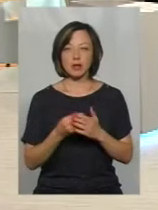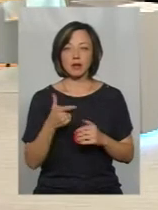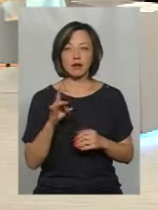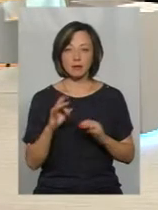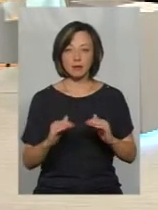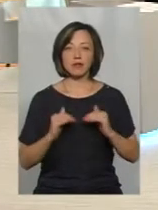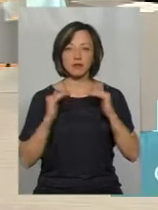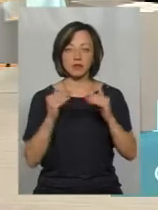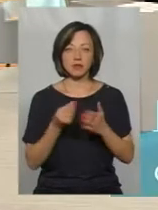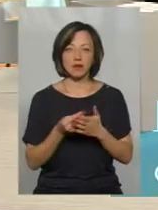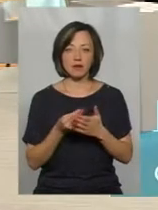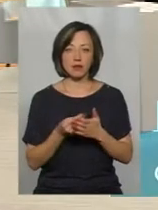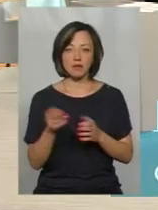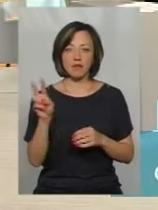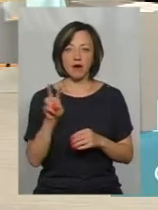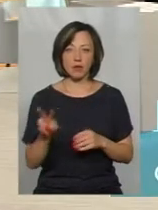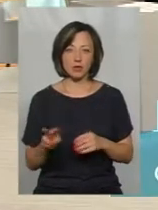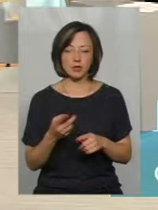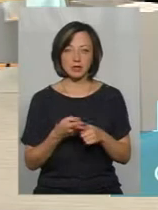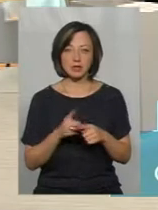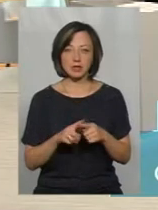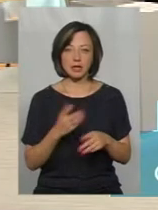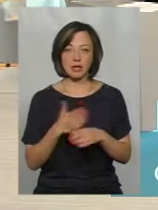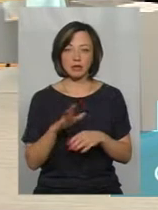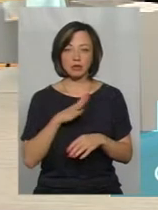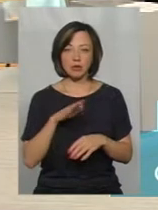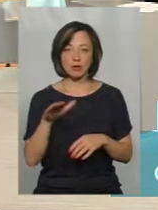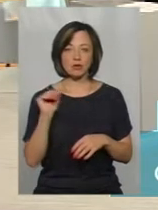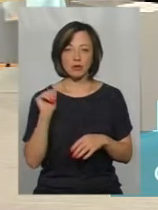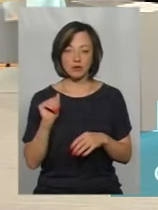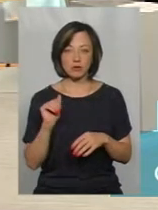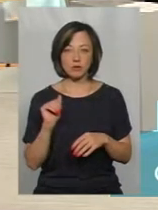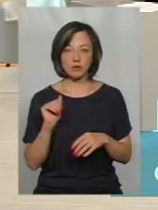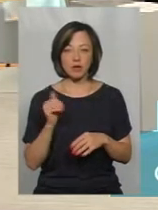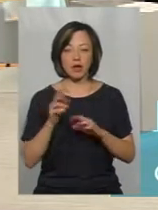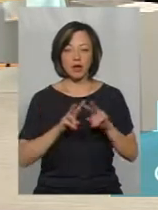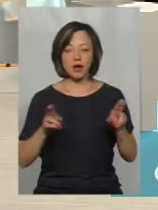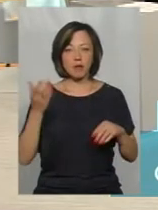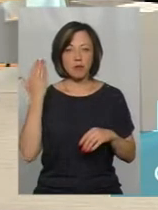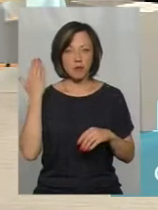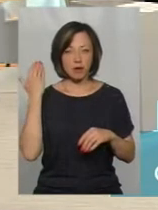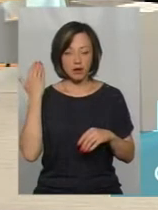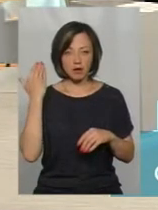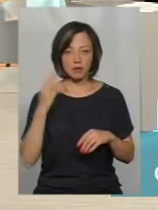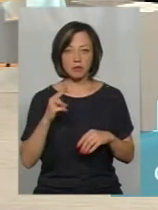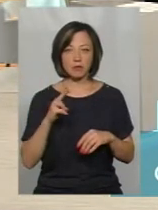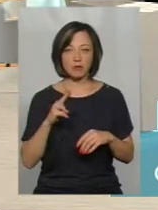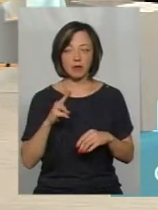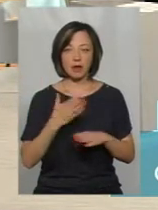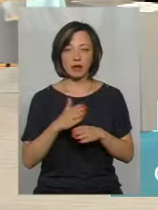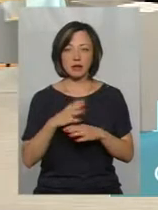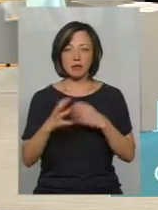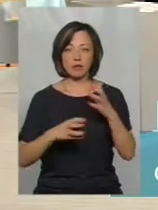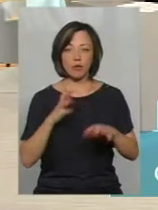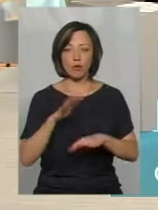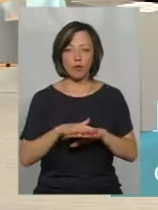підвищення вартості валюти, цей кредит було взято аналогічно, як і попередній по кредитосвітового банку